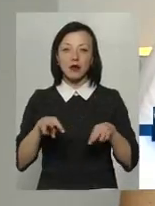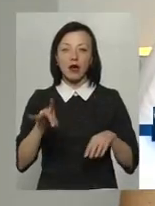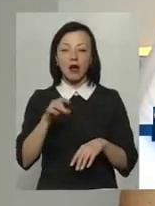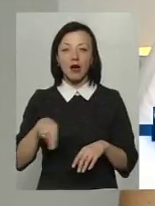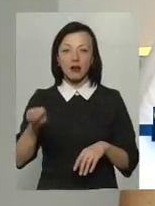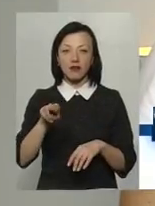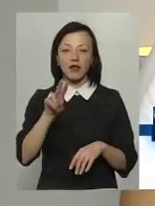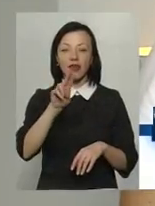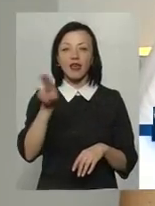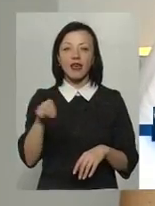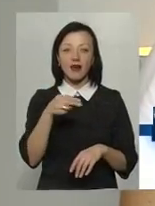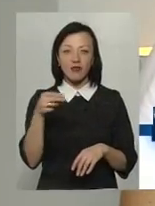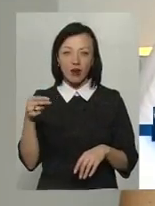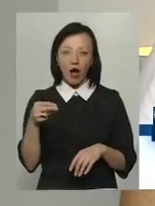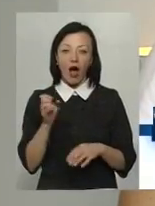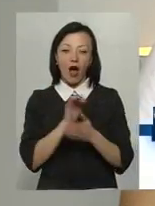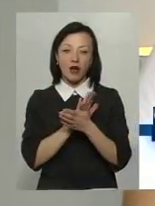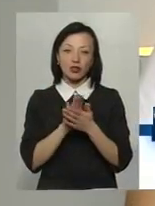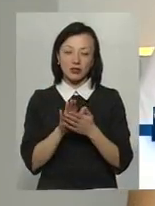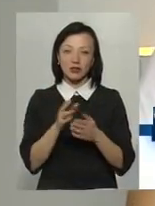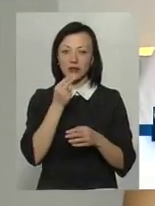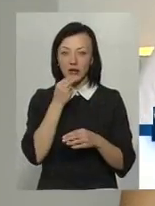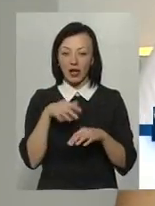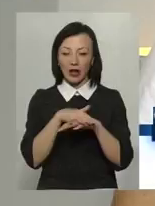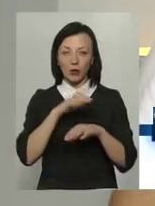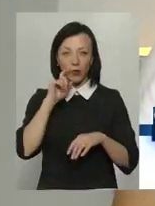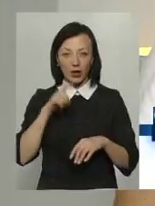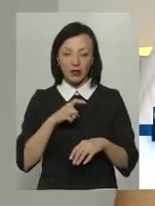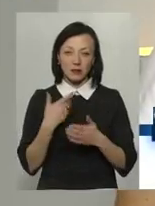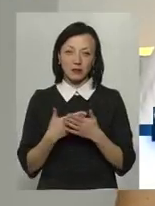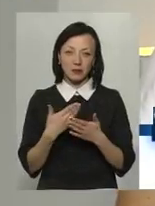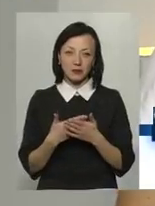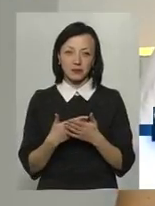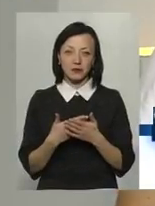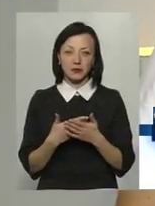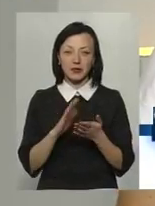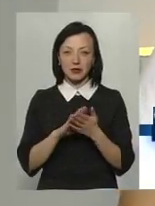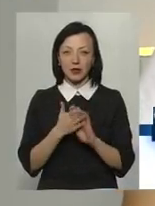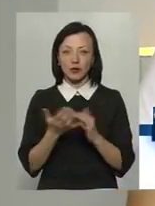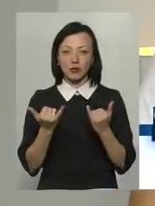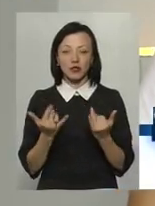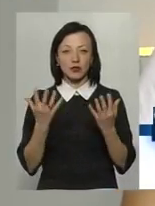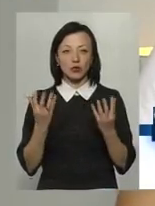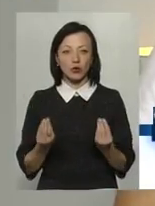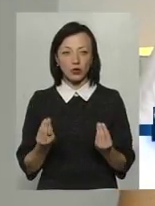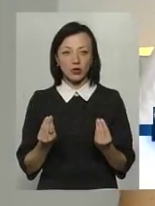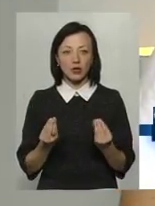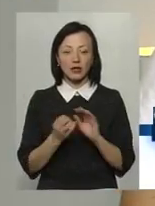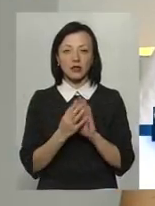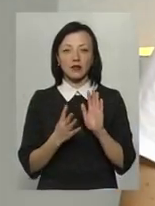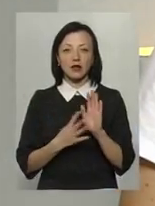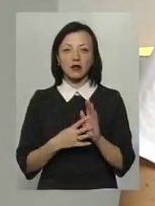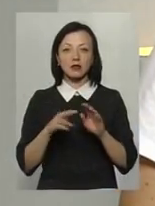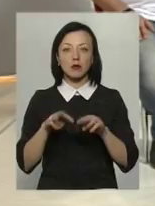євро. Органічний ринок України оцінюється станом на сьогодні з інформації від того самого пана Мілованова 19